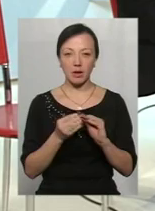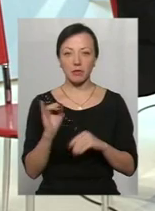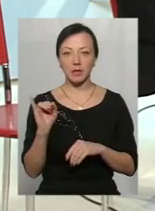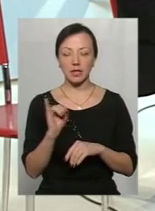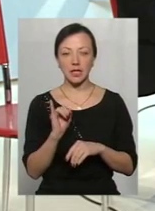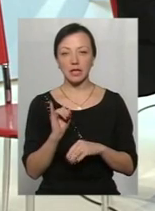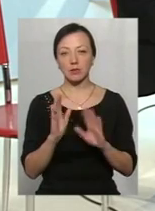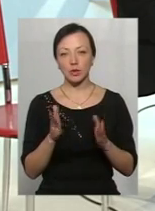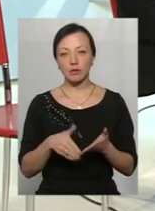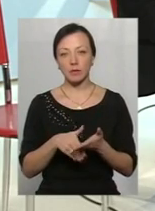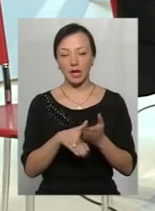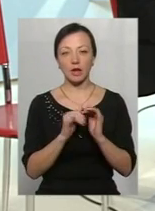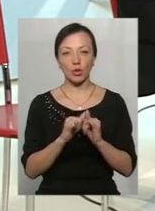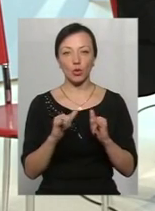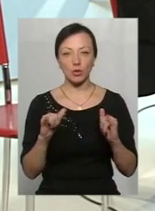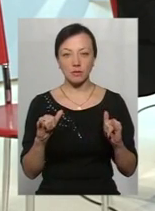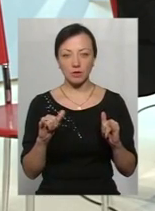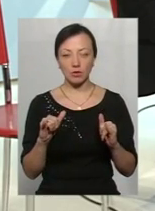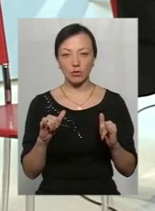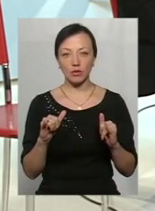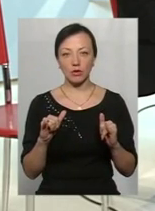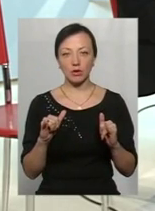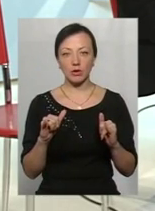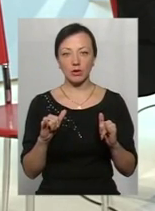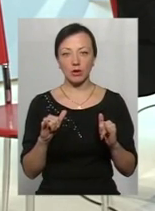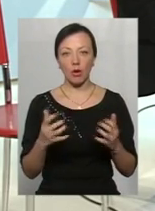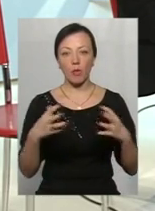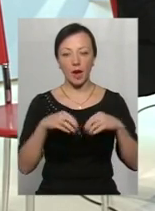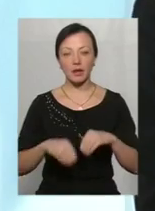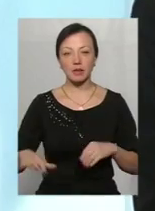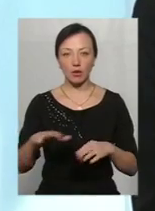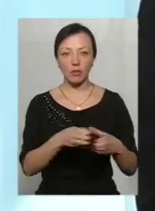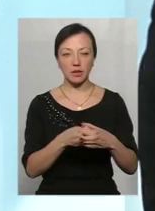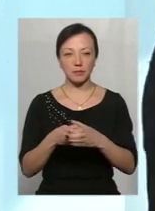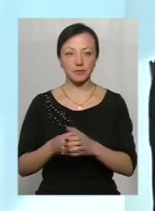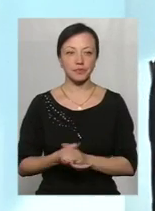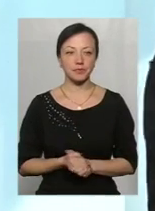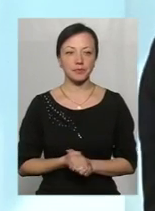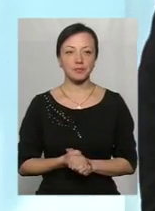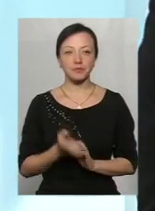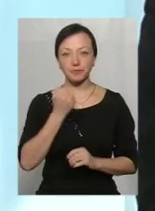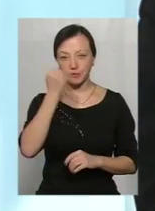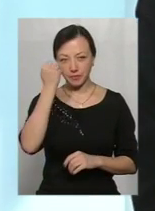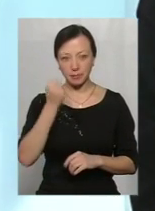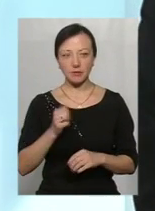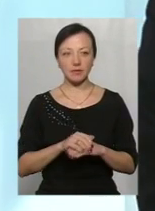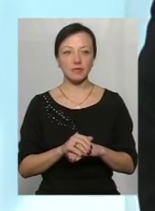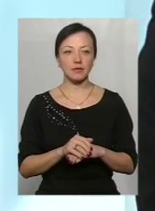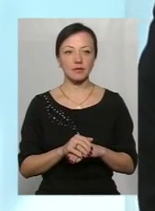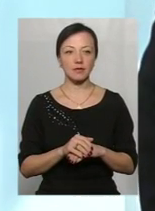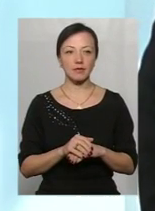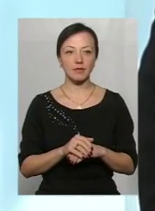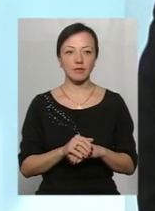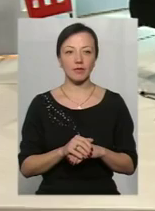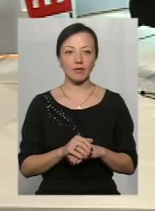буде сприяти розвитку подальшому об'єднаних територіальних громад і впровадженню реформи. Дембатизація вже, здається,